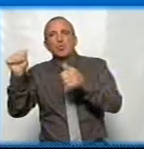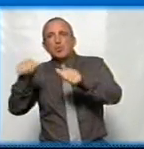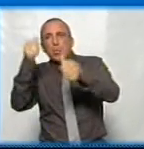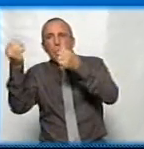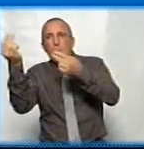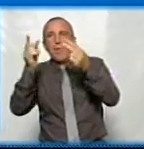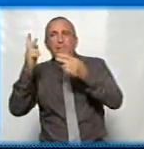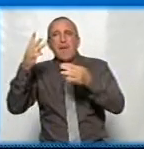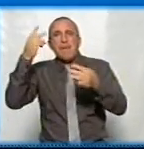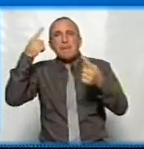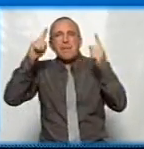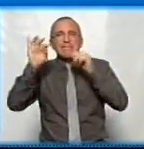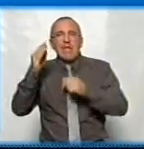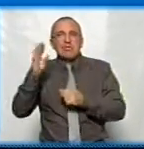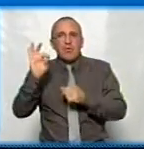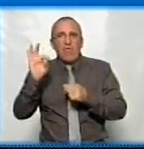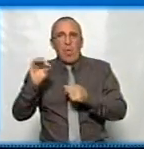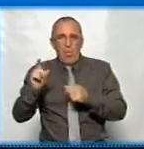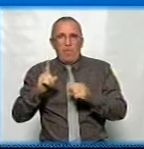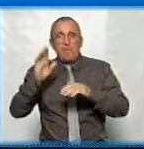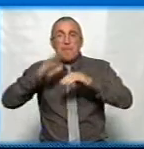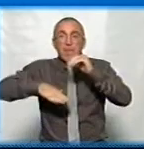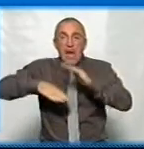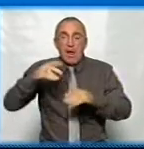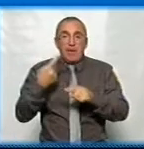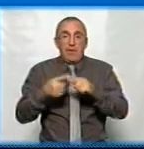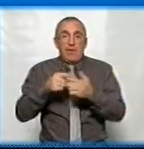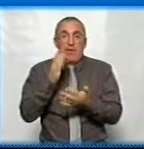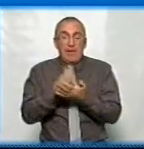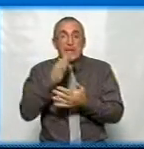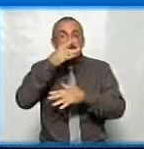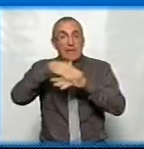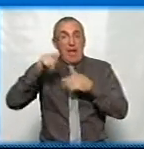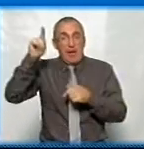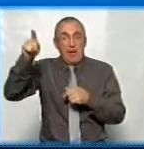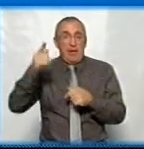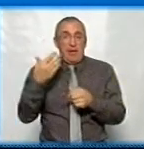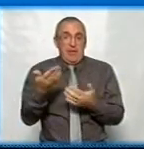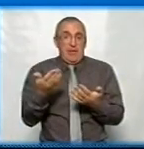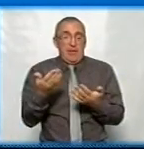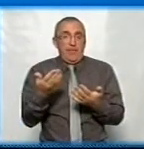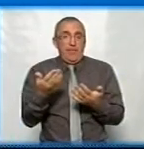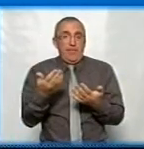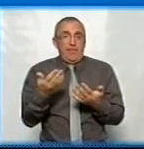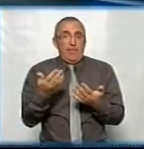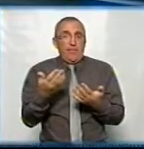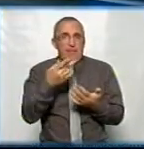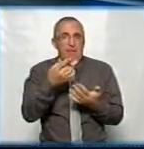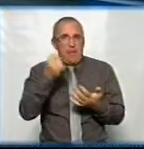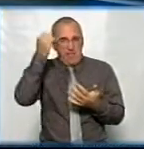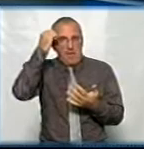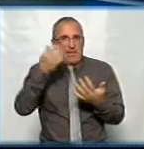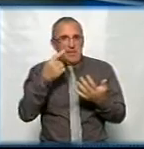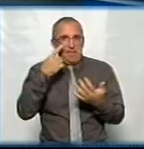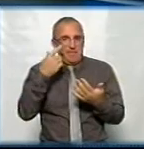витвір мистецтва. І дуже хотілося, щоб практика, яка є за кордоном, і вже самі Ви про манізера натякаєте, про